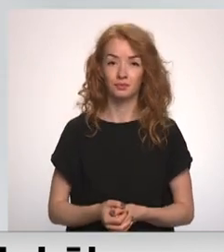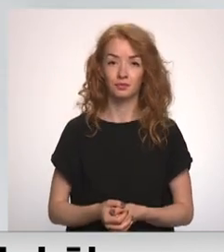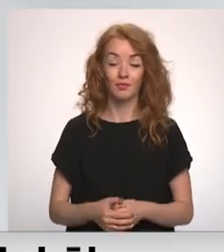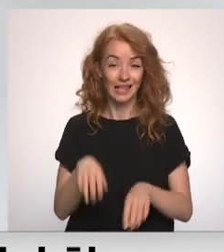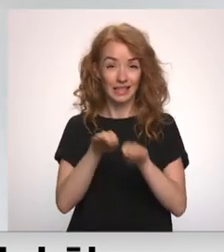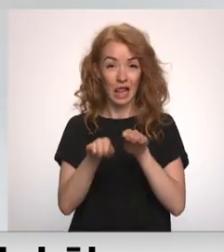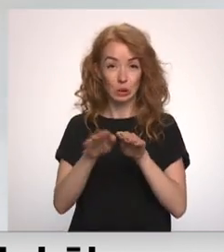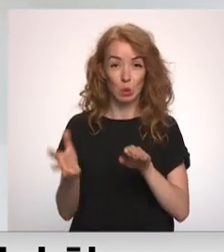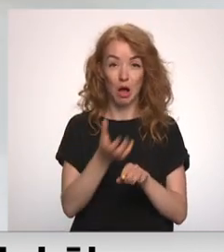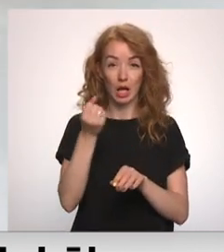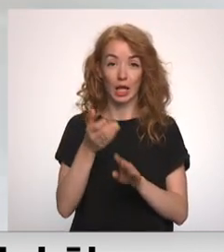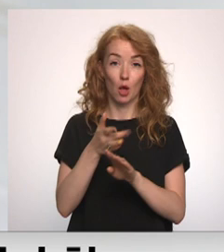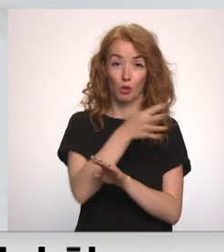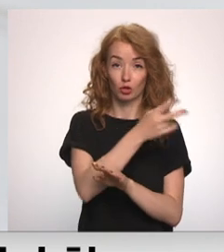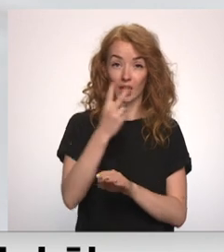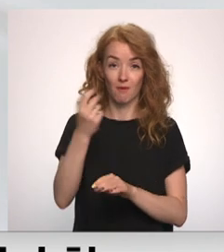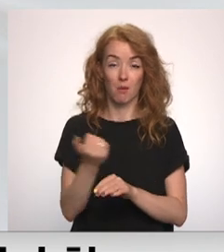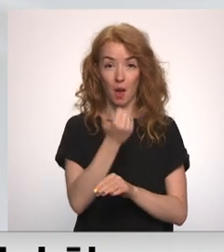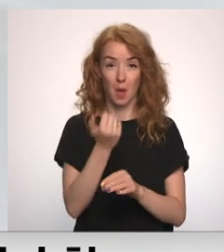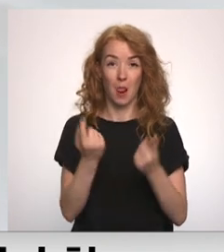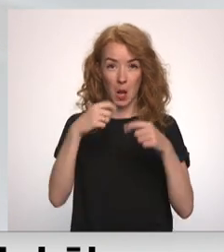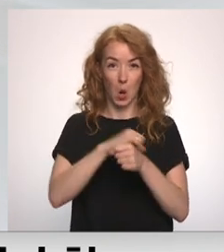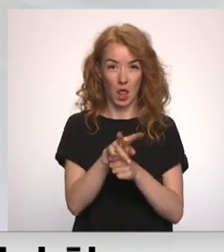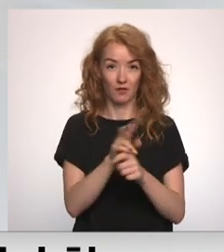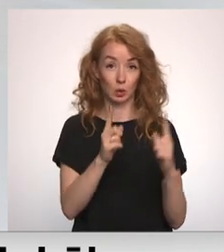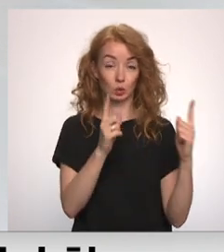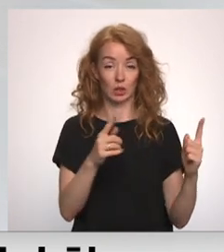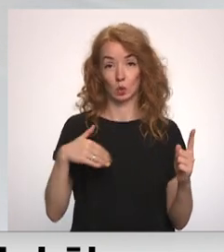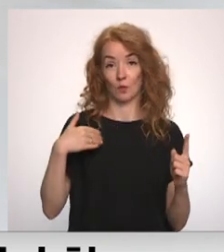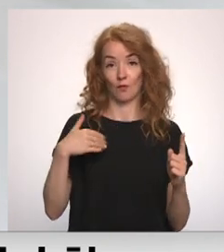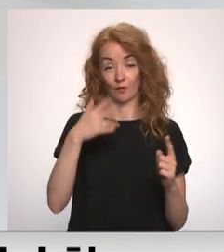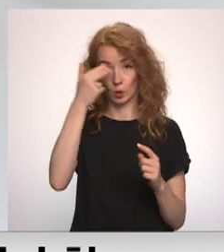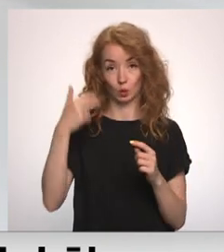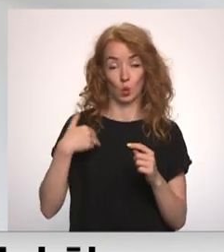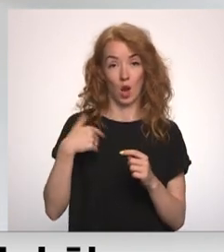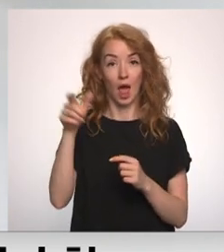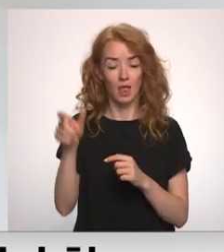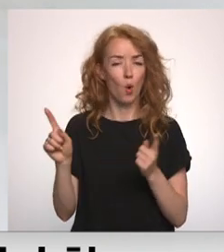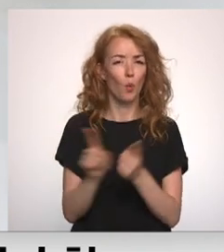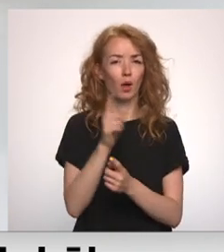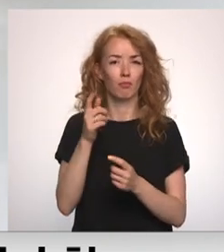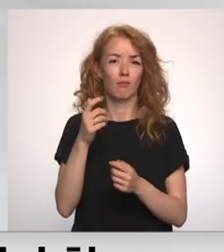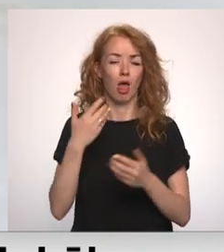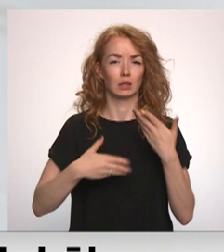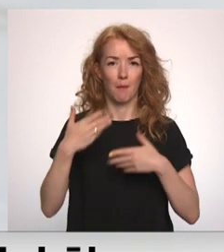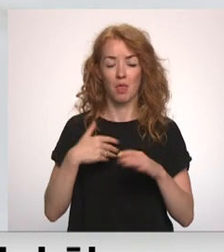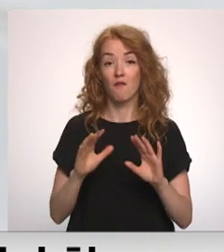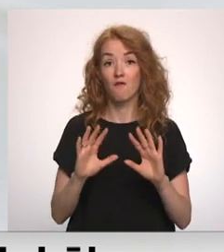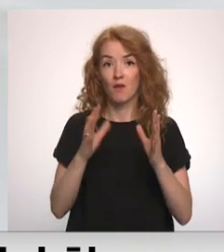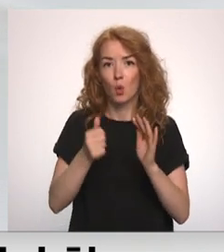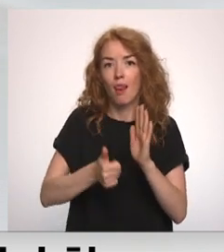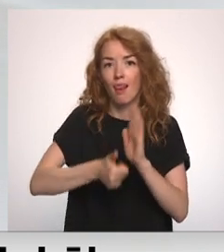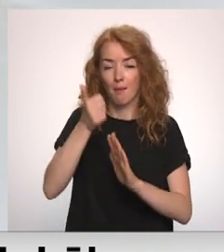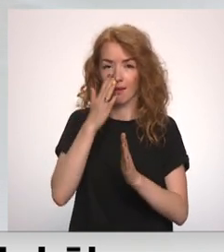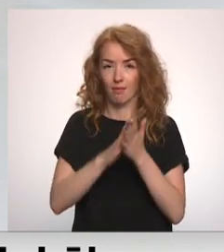Salīdzinot ar diviem iepriekšējiem pandēmijas gadiem vidusskolēniem visos obligātījos eksāmenos ir veicies nedaudz